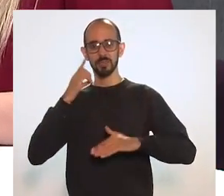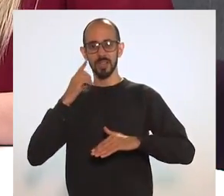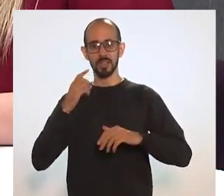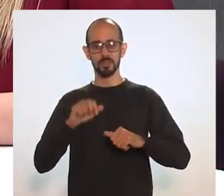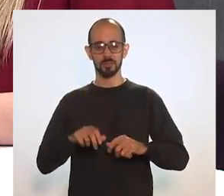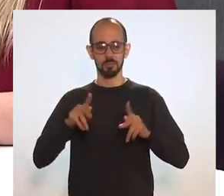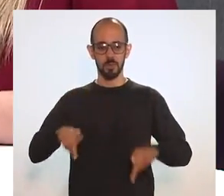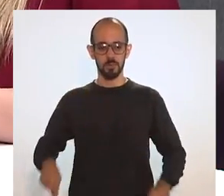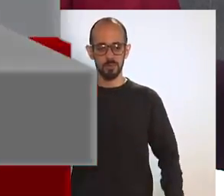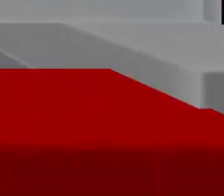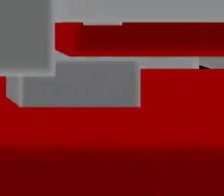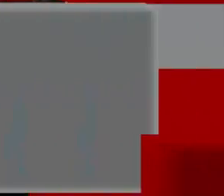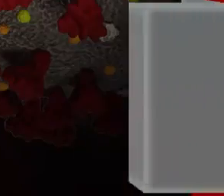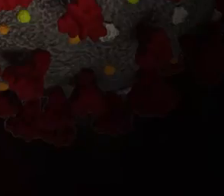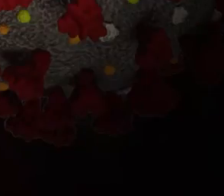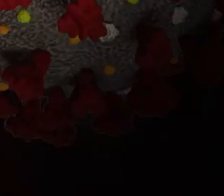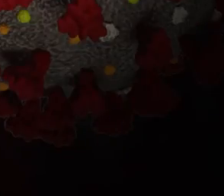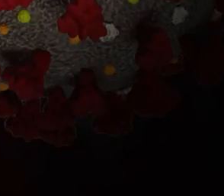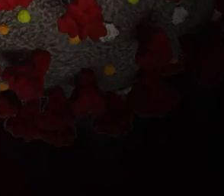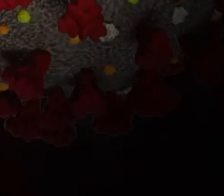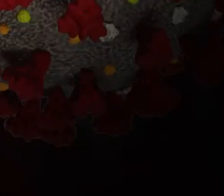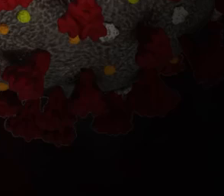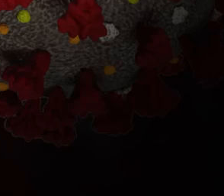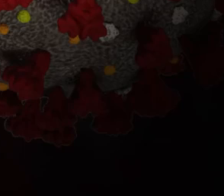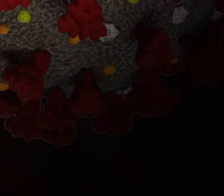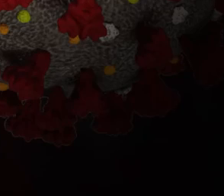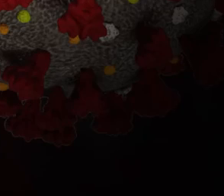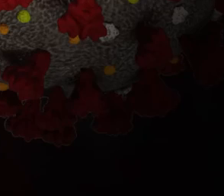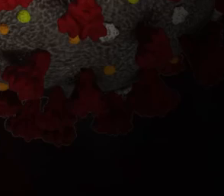TV Alerj, o canal do povo.もう